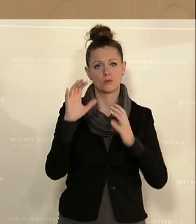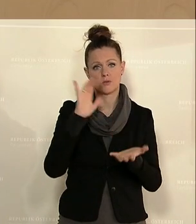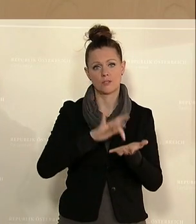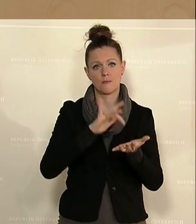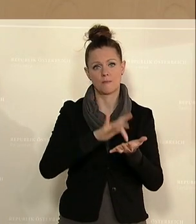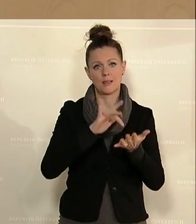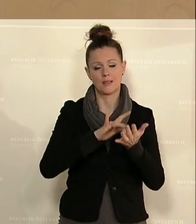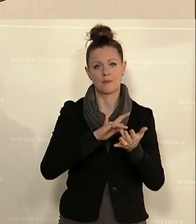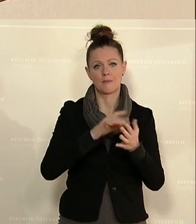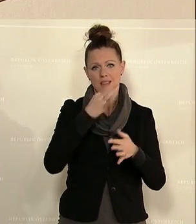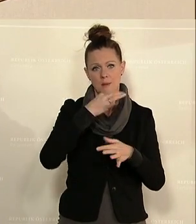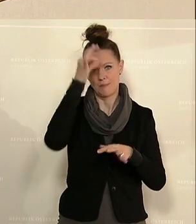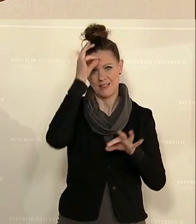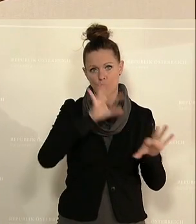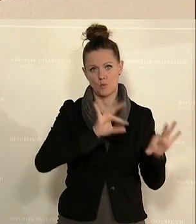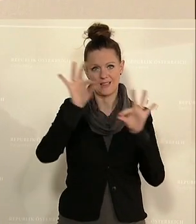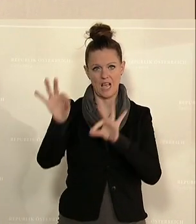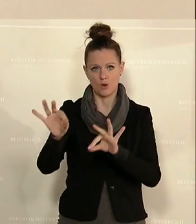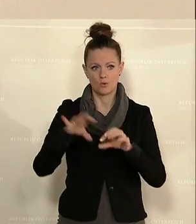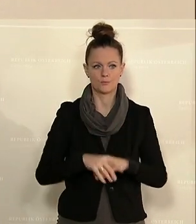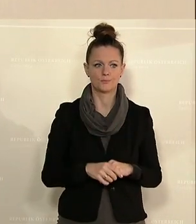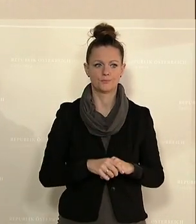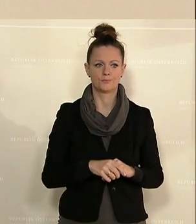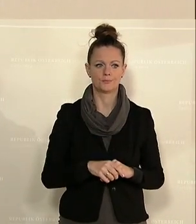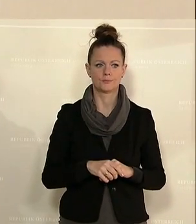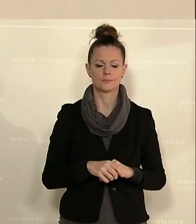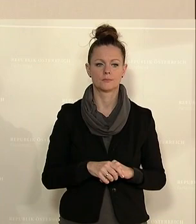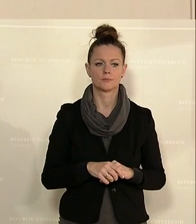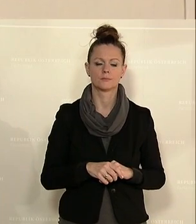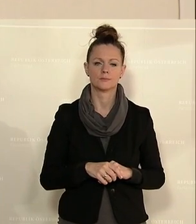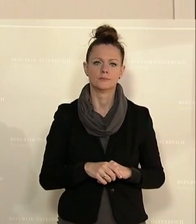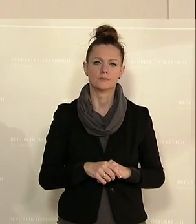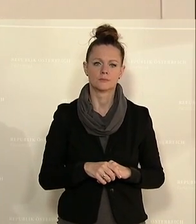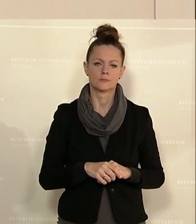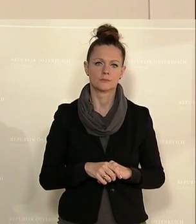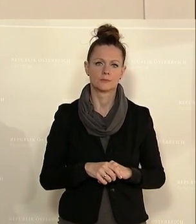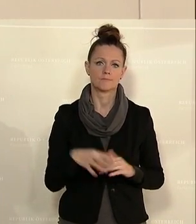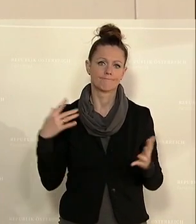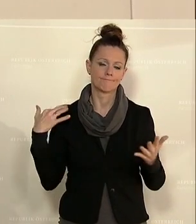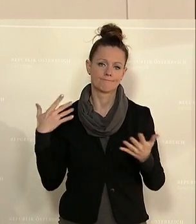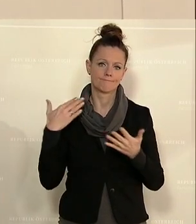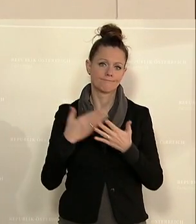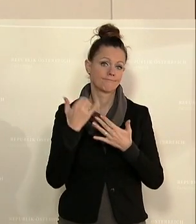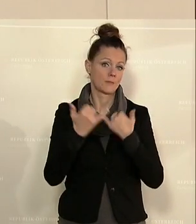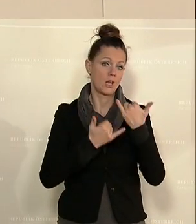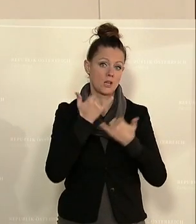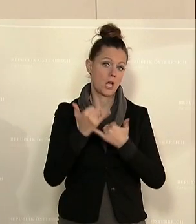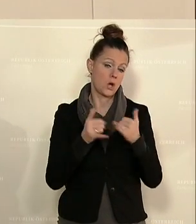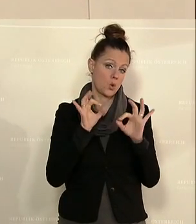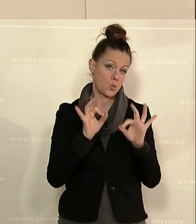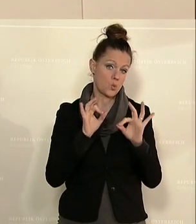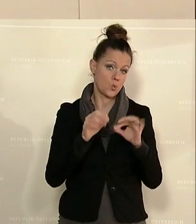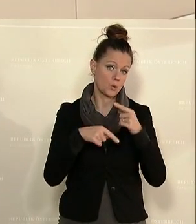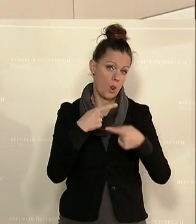Bildübertragung. Letztlich hat sich das in den letzten Jahren gut bewährt, es hat sich